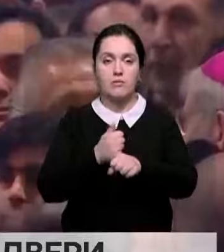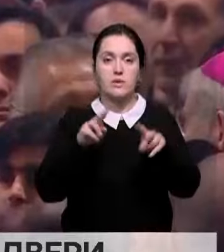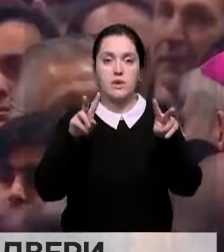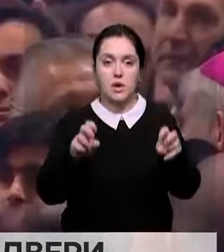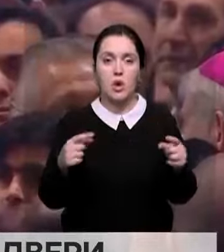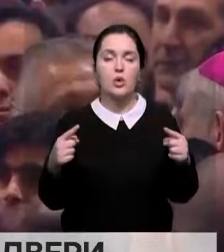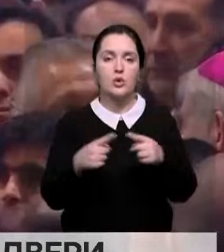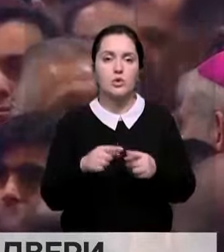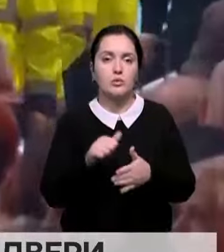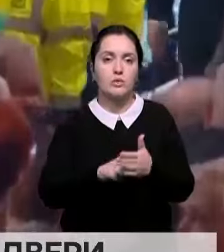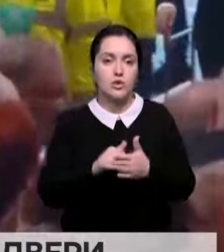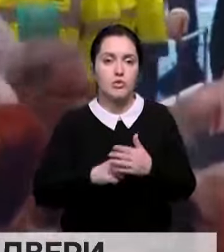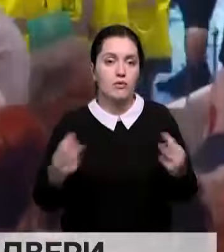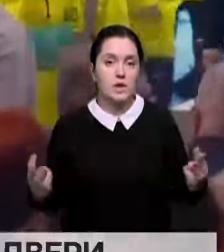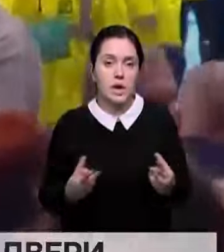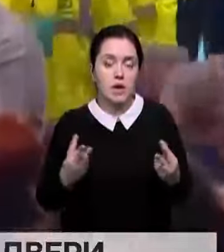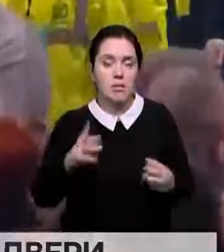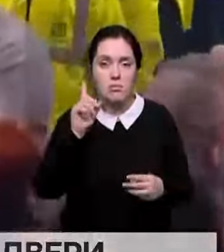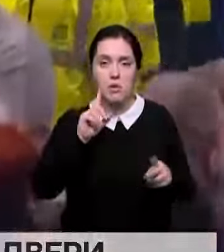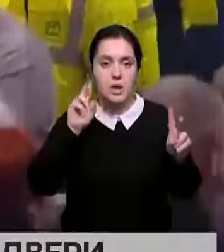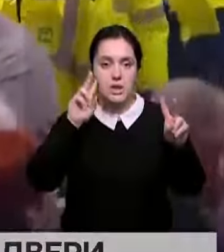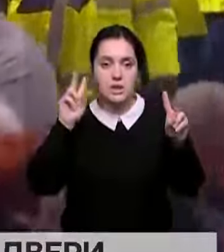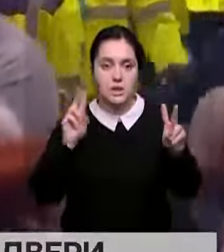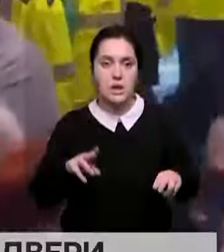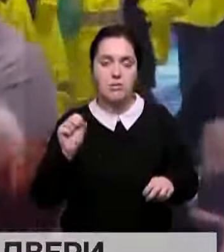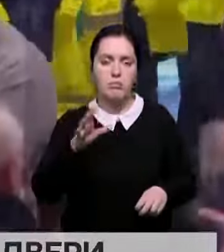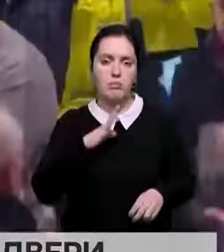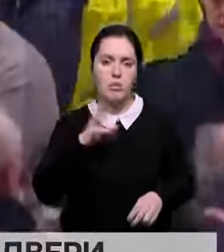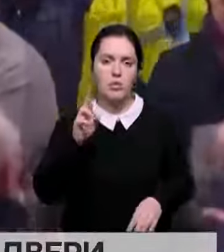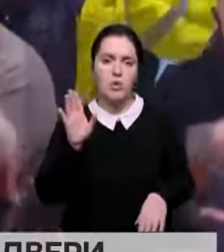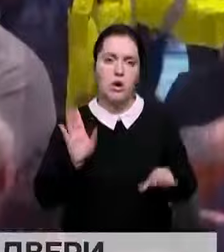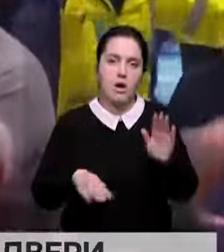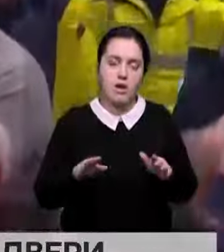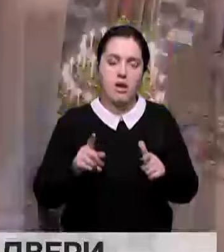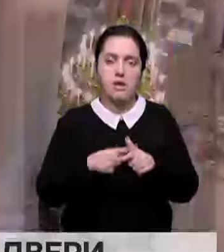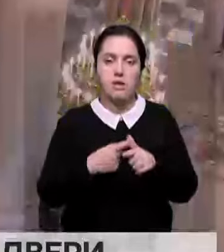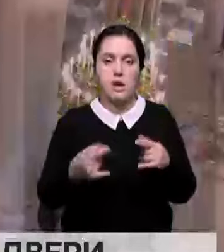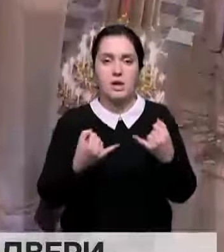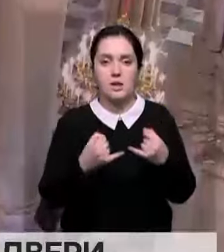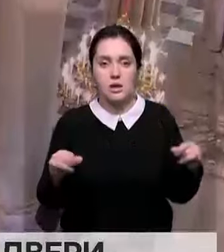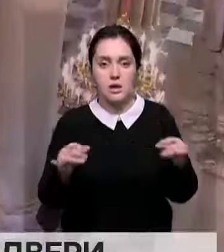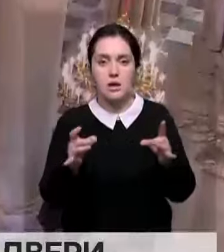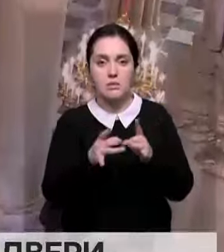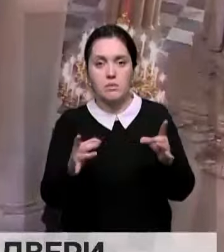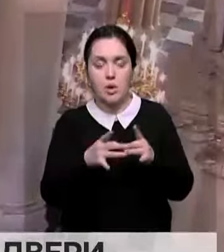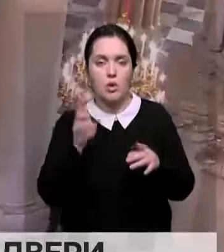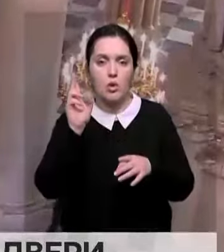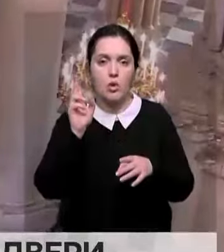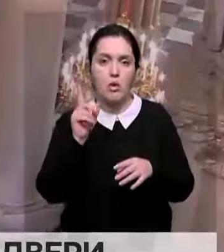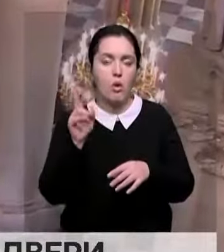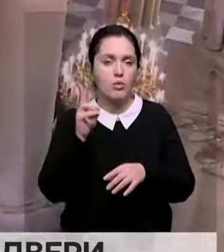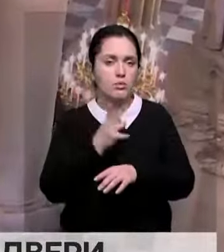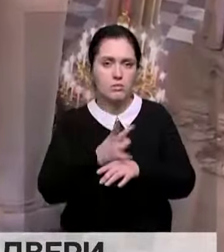главных символов страны. Точную причину возгорания следствие так и не установило. Допускают версию халатности или короткого